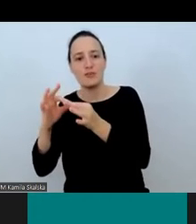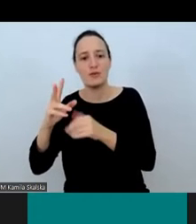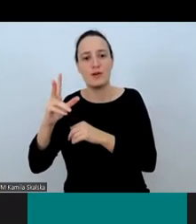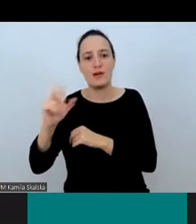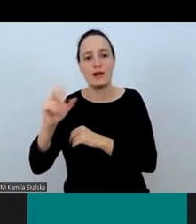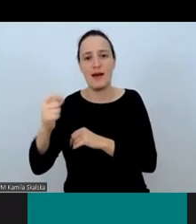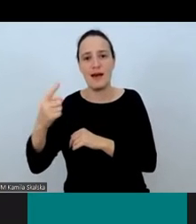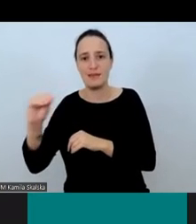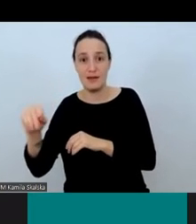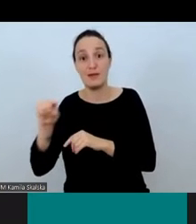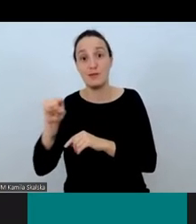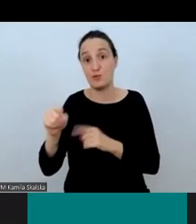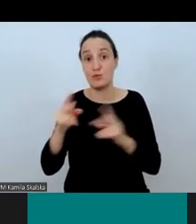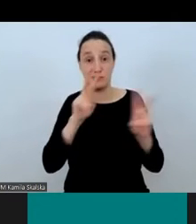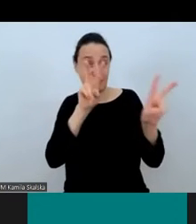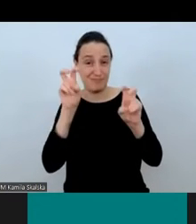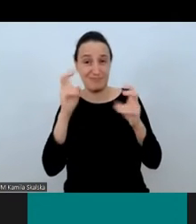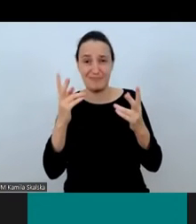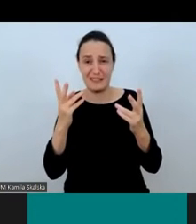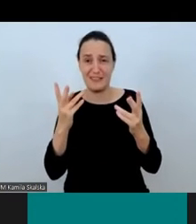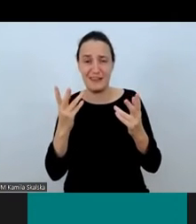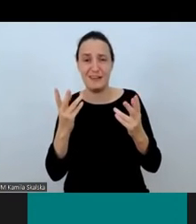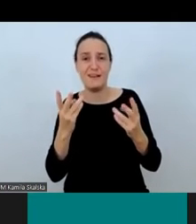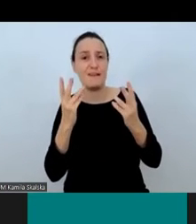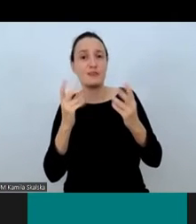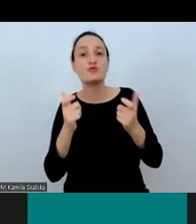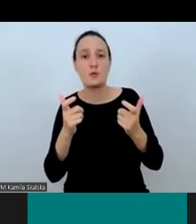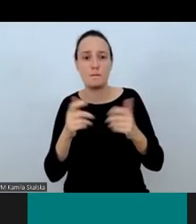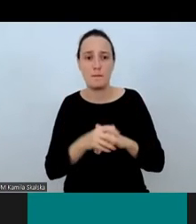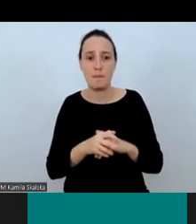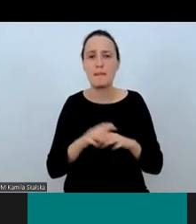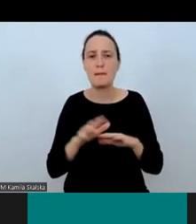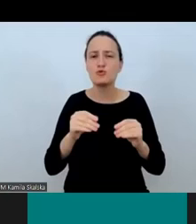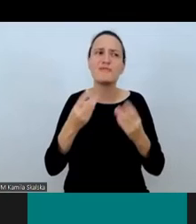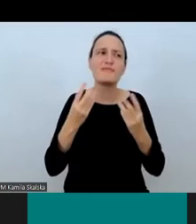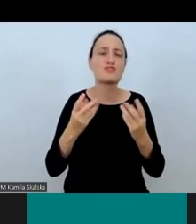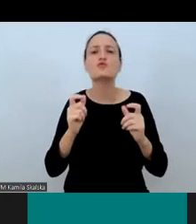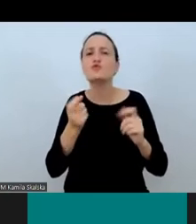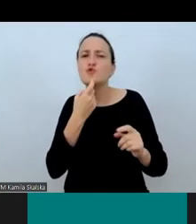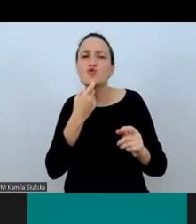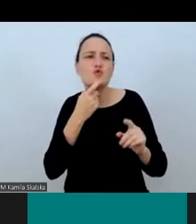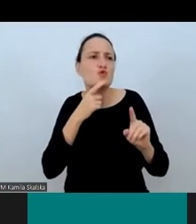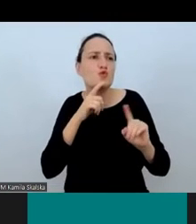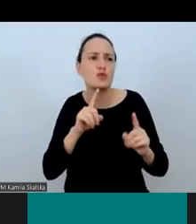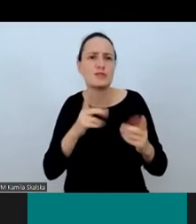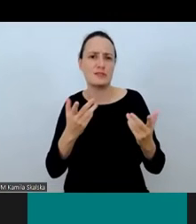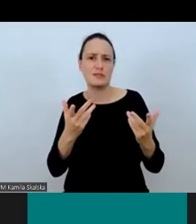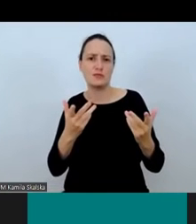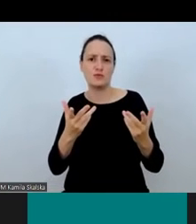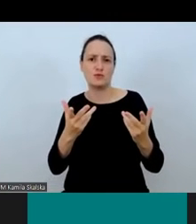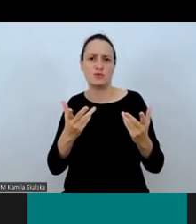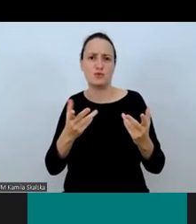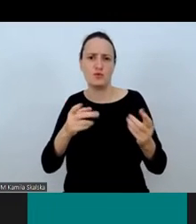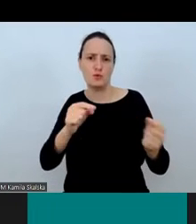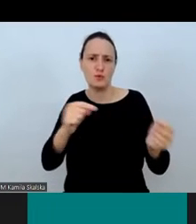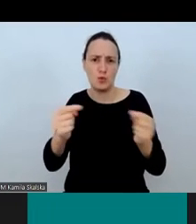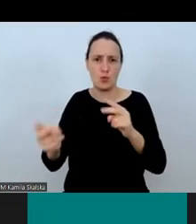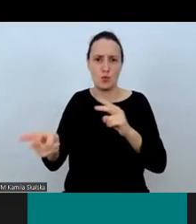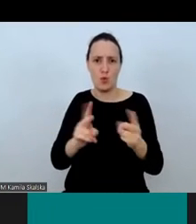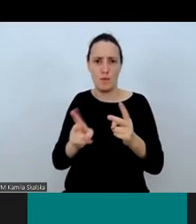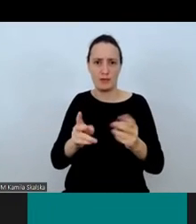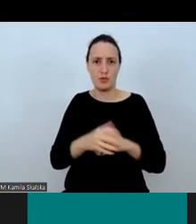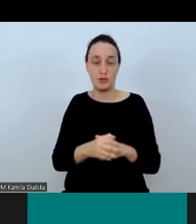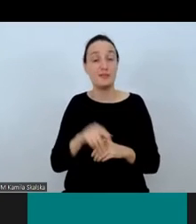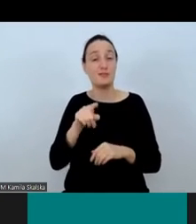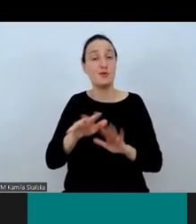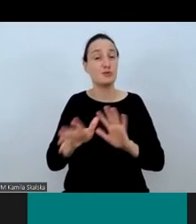zacząć od tego, czym jest takie tłumaczenie. Jest to forma tłumaczenia, w